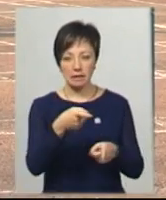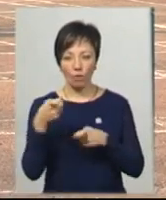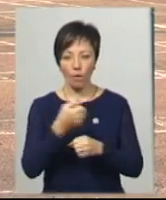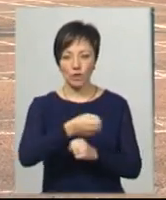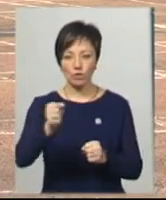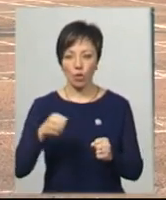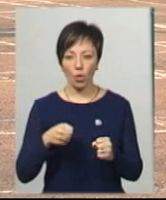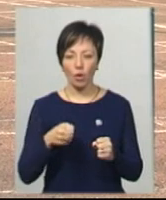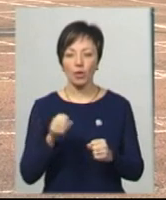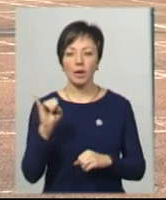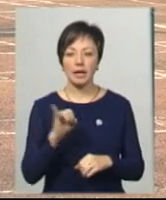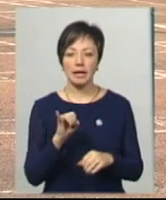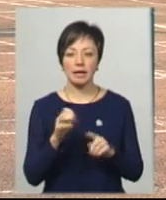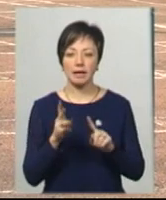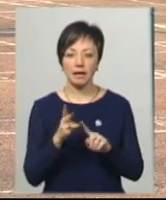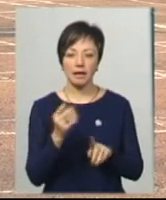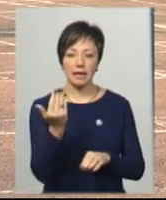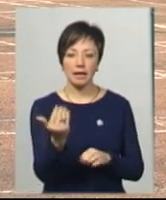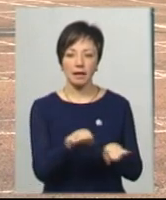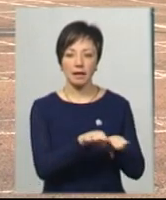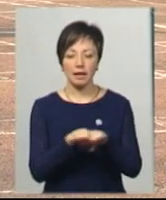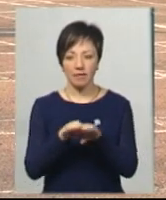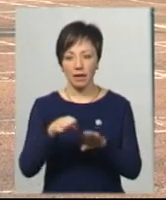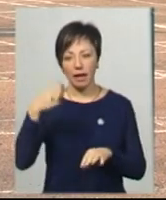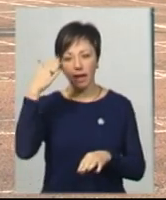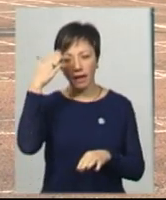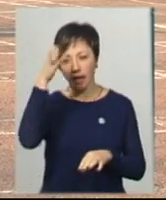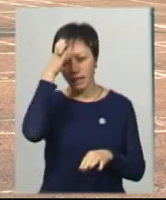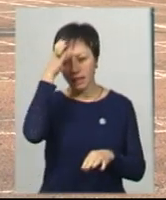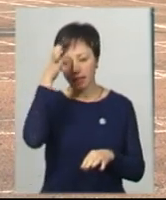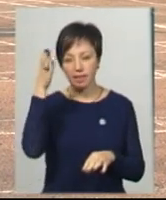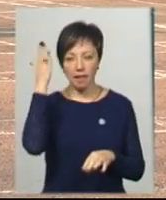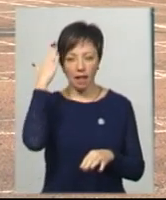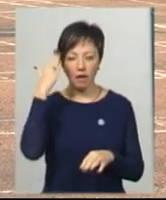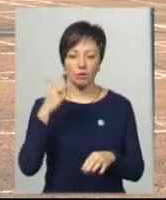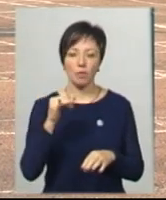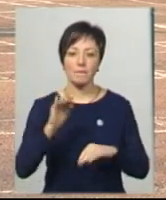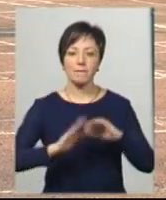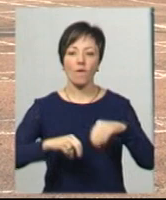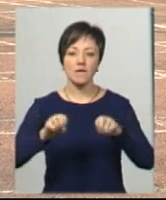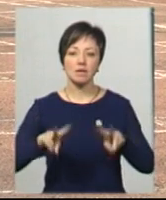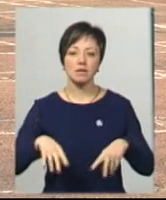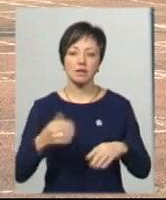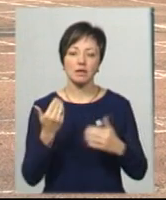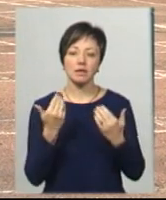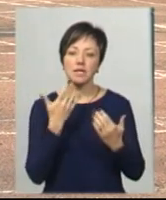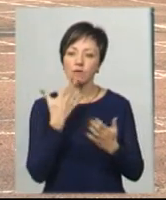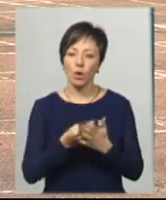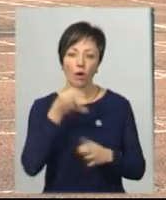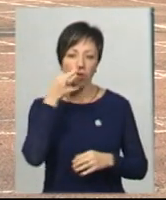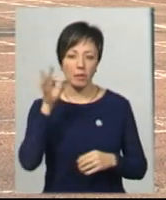зброєю, і це їх рівень IQ, рівень професійних своїх